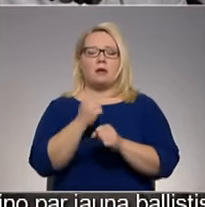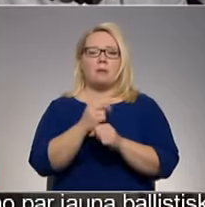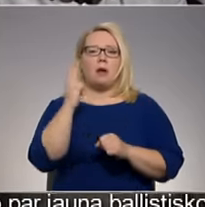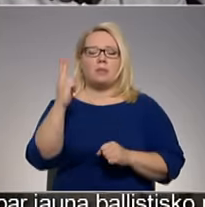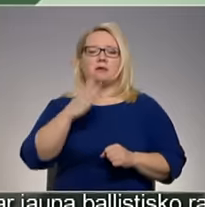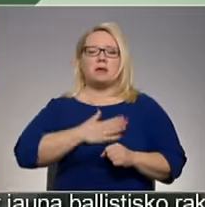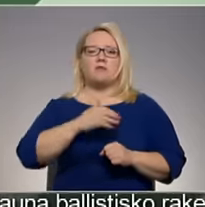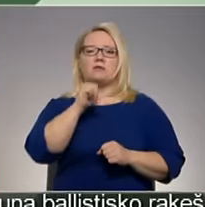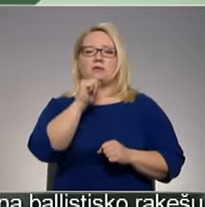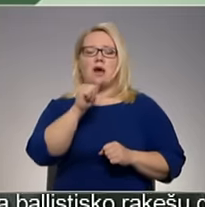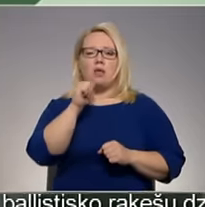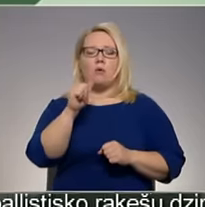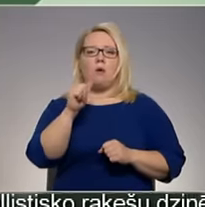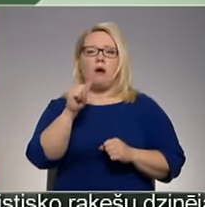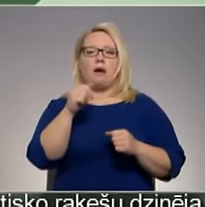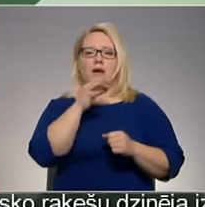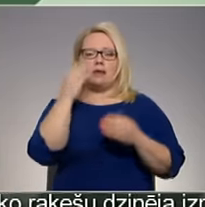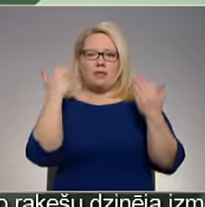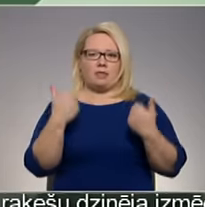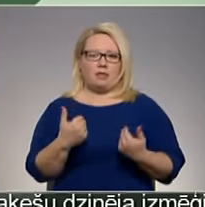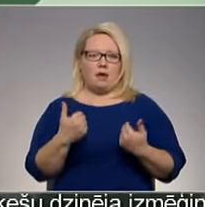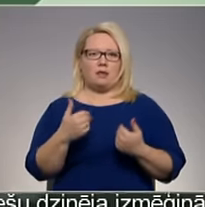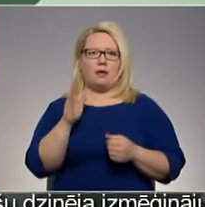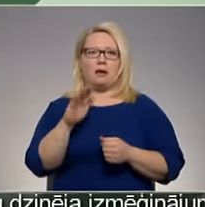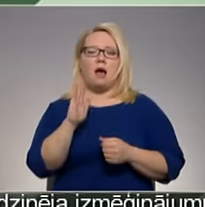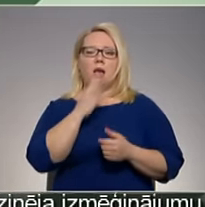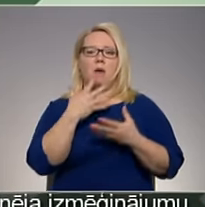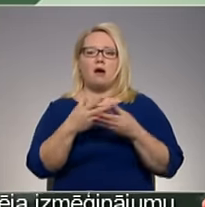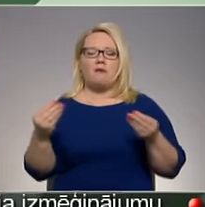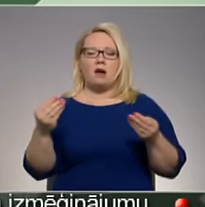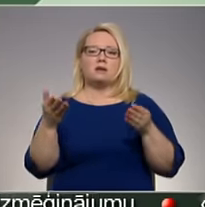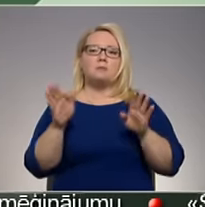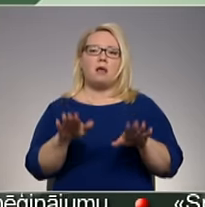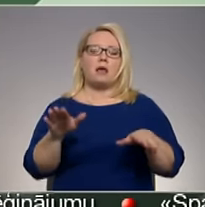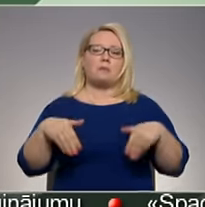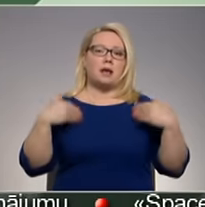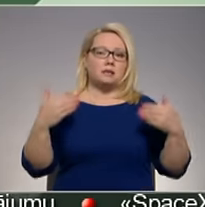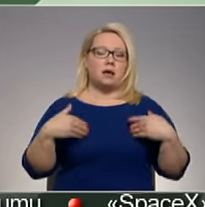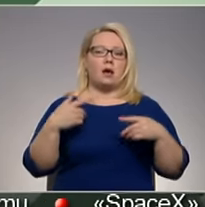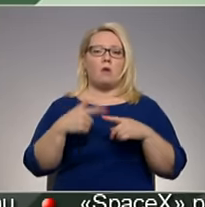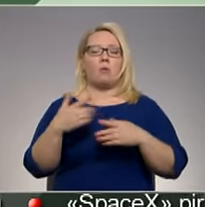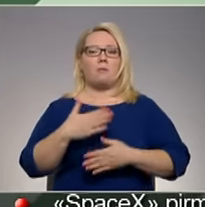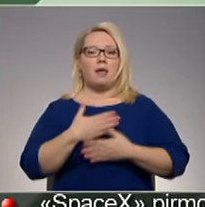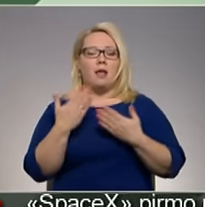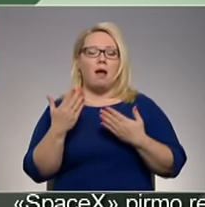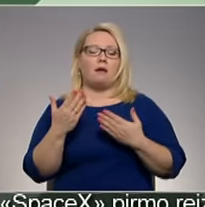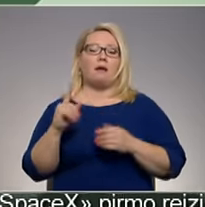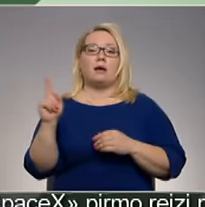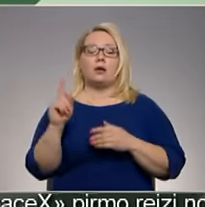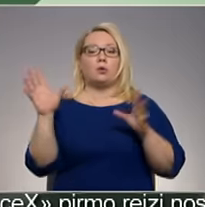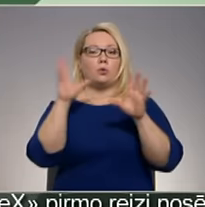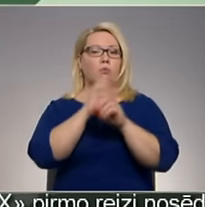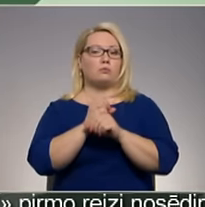identitāti. Klāt pavasars, kļūst tā kā priecīgāk un mīļāk, ir